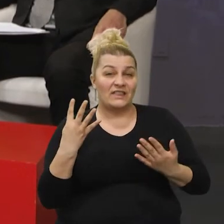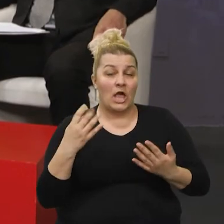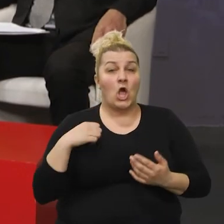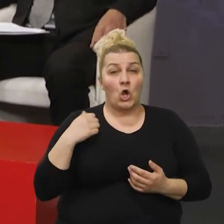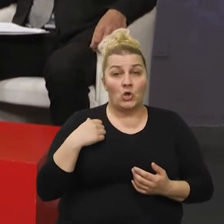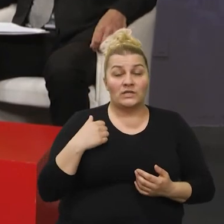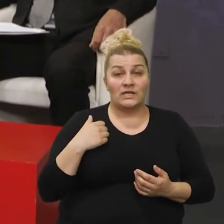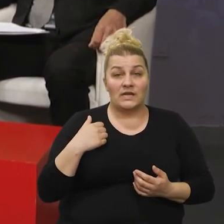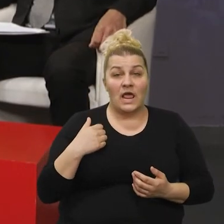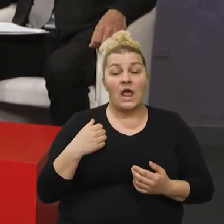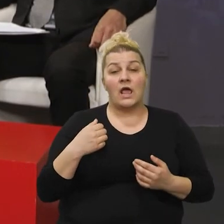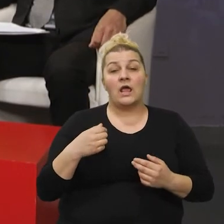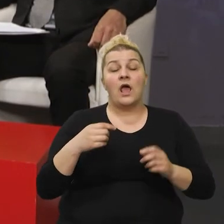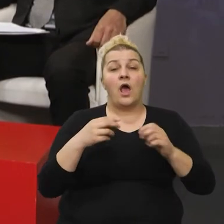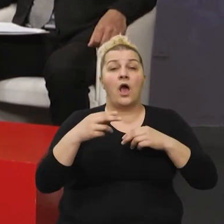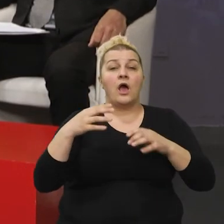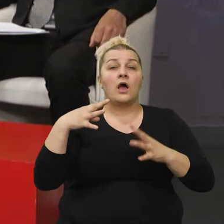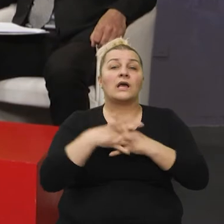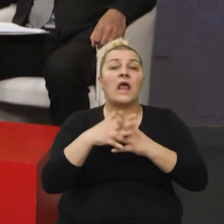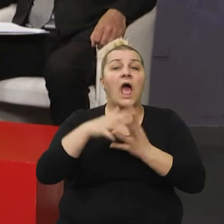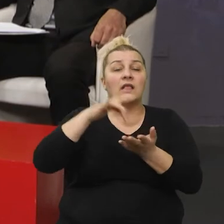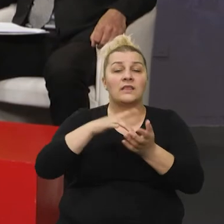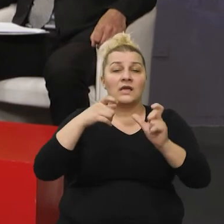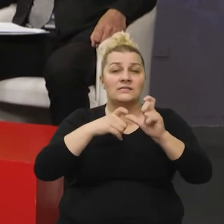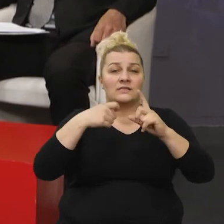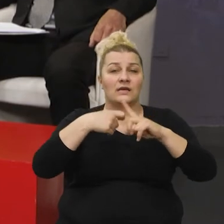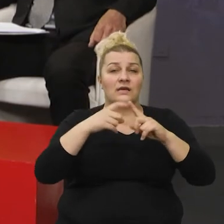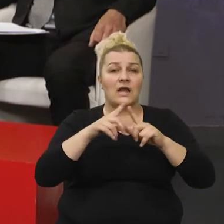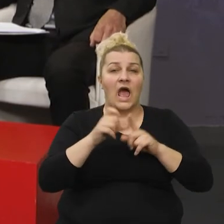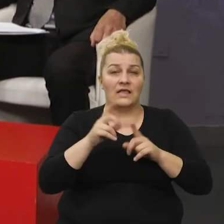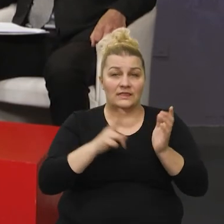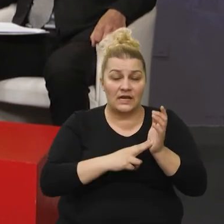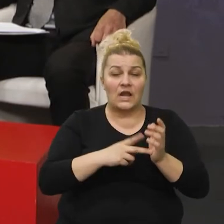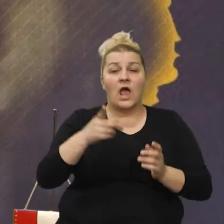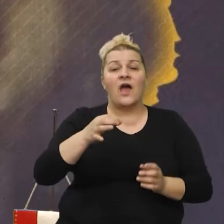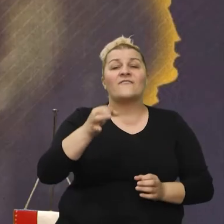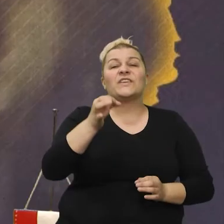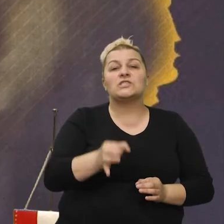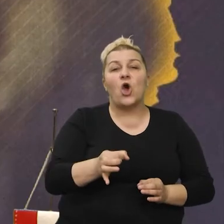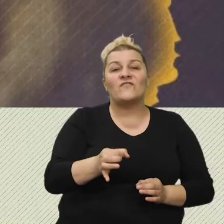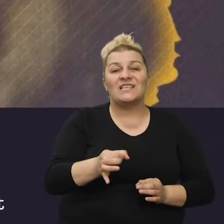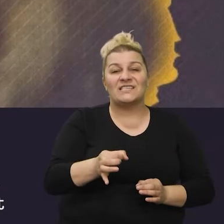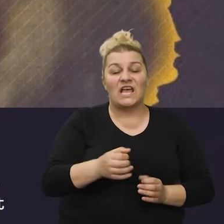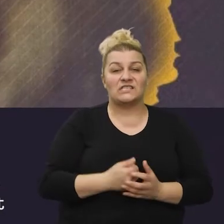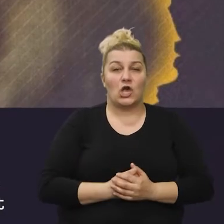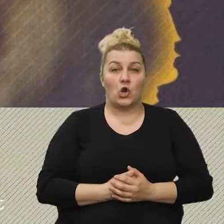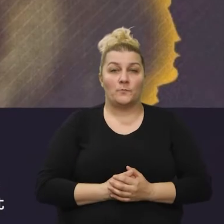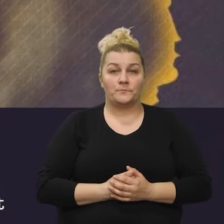Plastovu, grad Skradin. To je zapadna obala Visovačkog jezera. Ja to zovem najljepši.